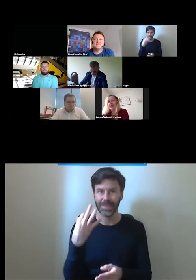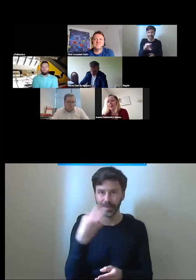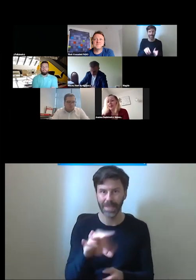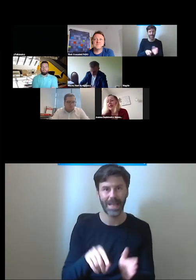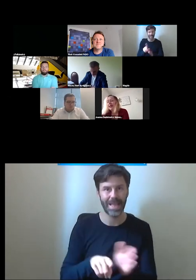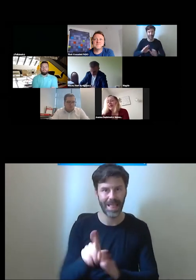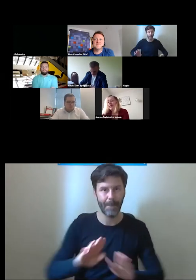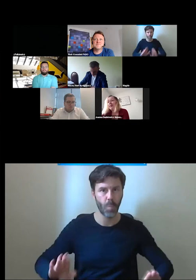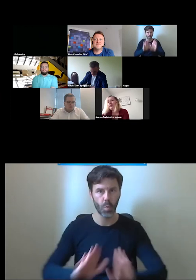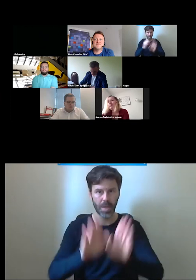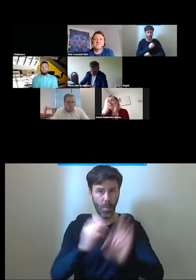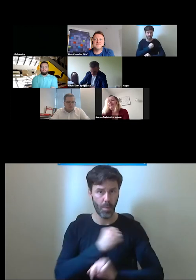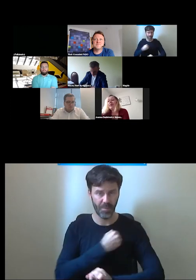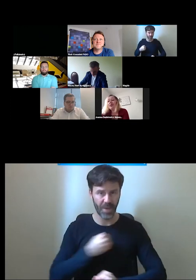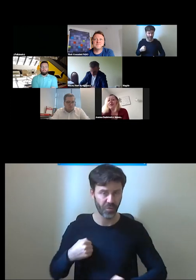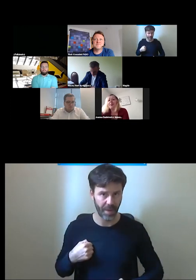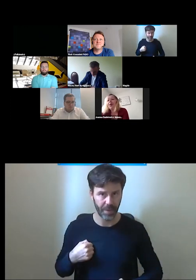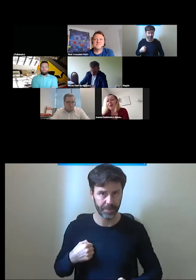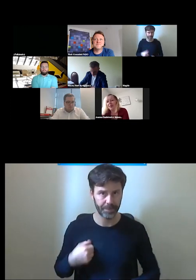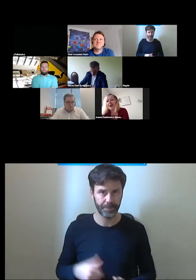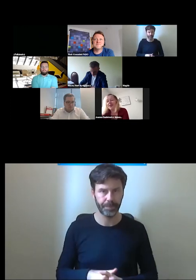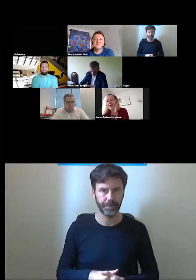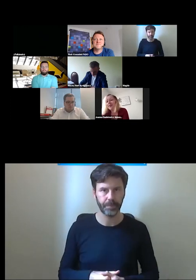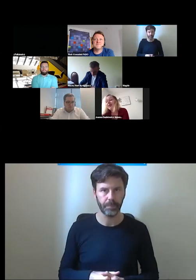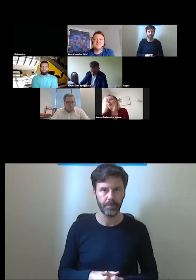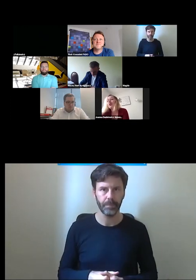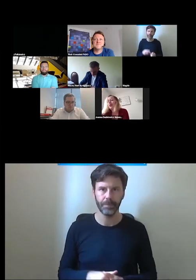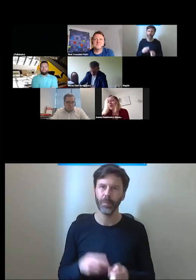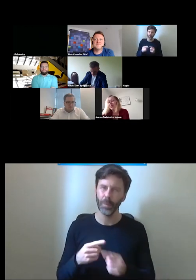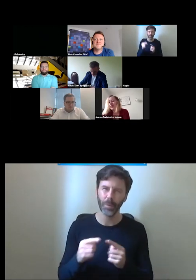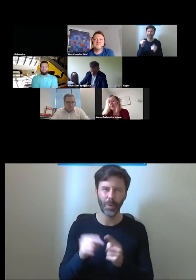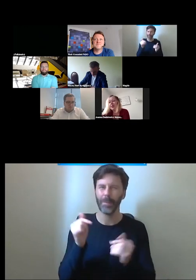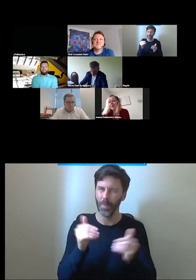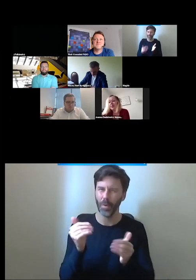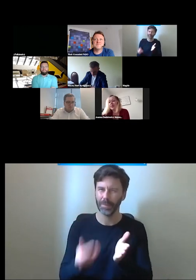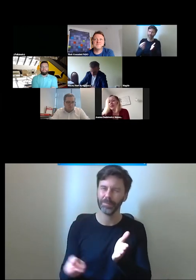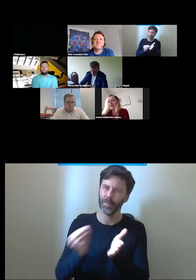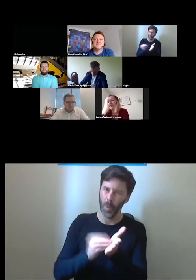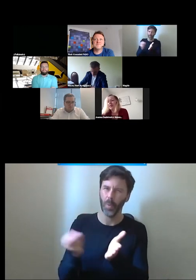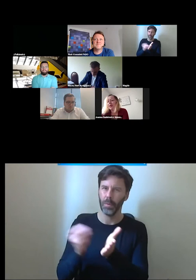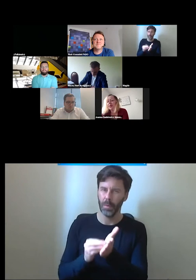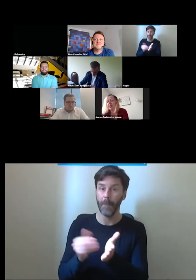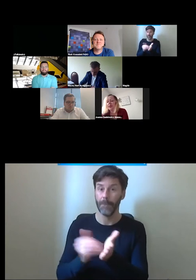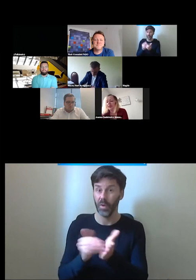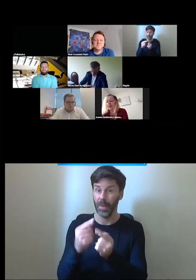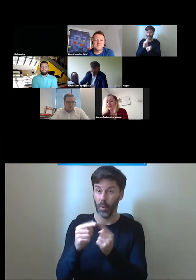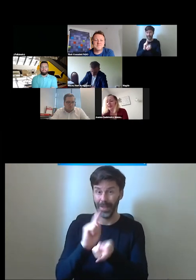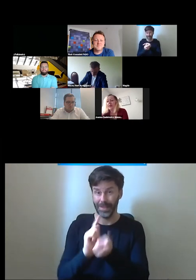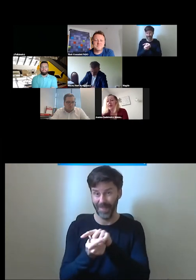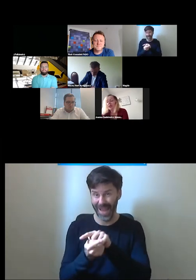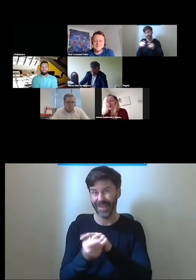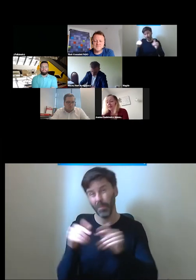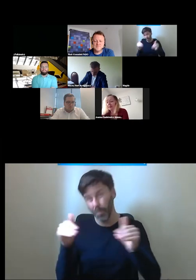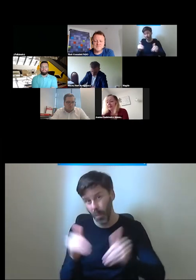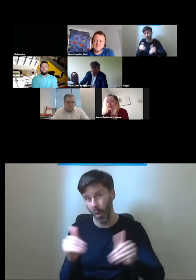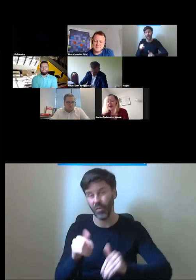nasze potrzeby i rzeczywiście mogą wymagać dopracowania może już są nawet dopracowane przez firmę a tutaj jest